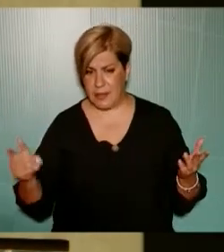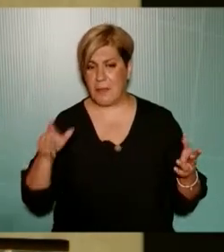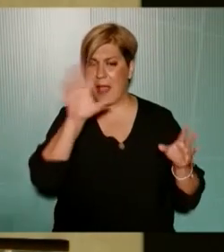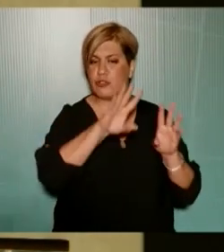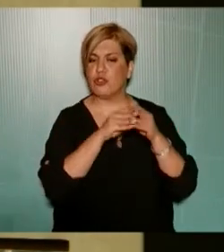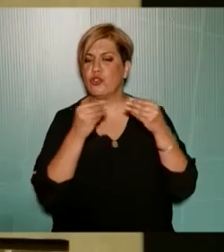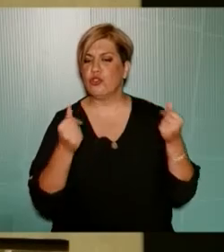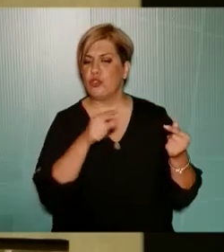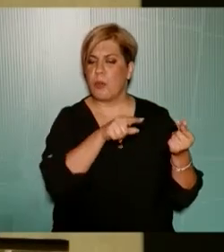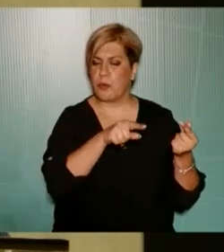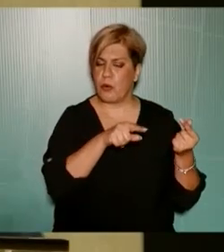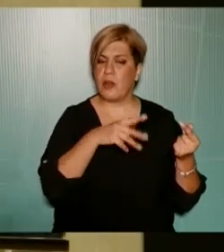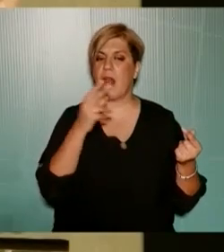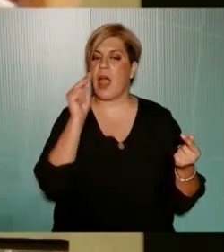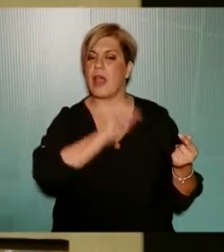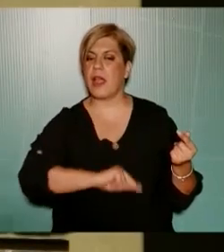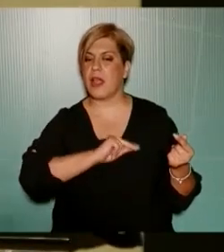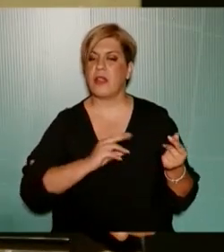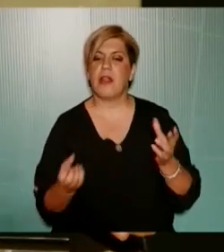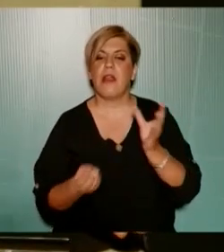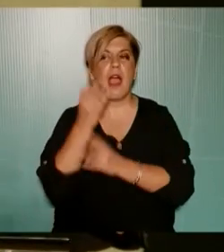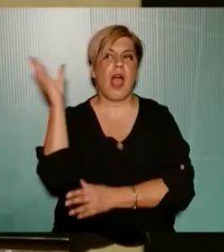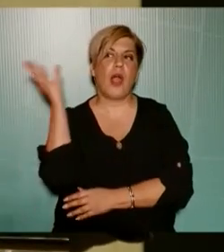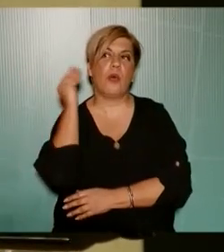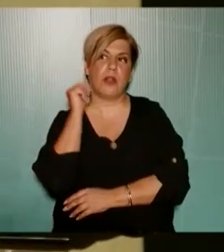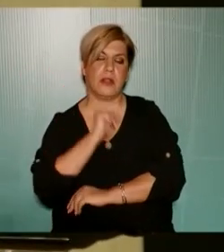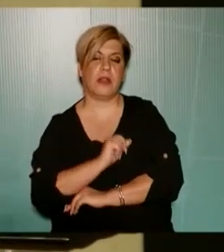αυτόν τον τρόπο προσπαθούμε να κερδίσουμε νέα ακροατήρια